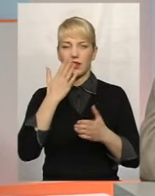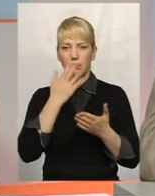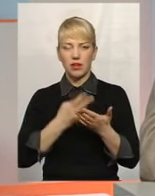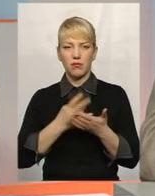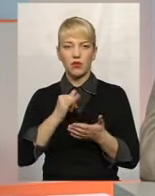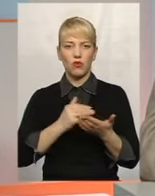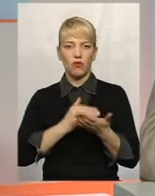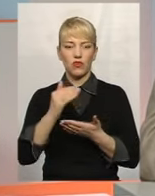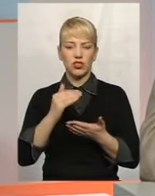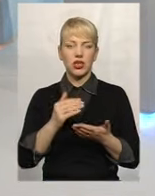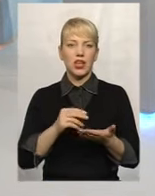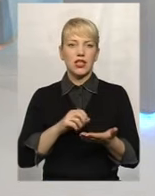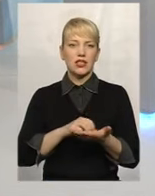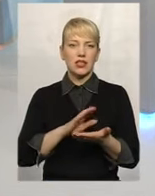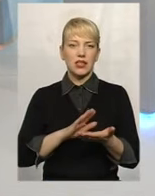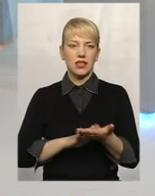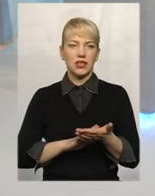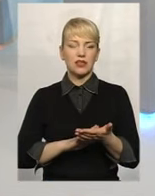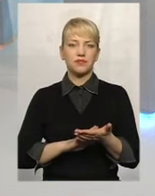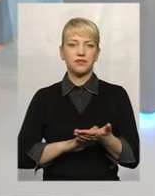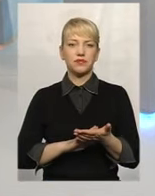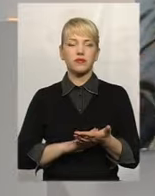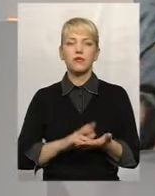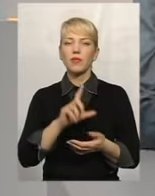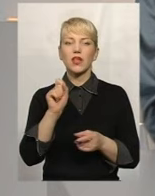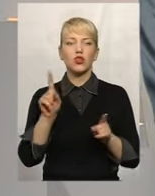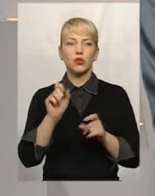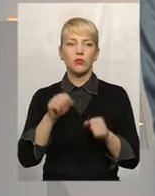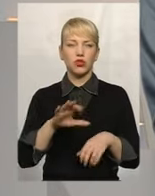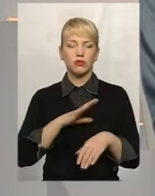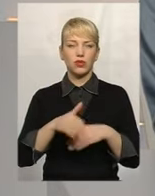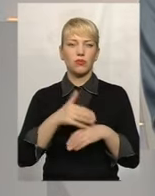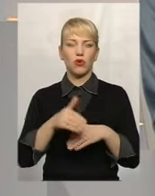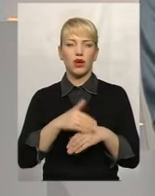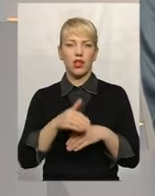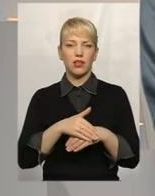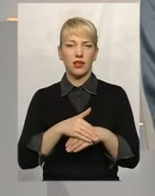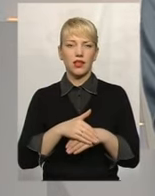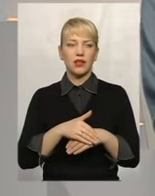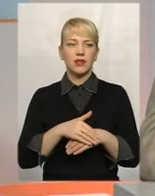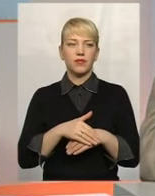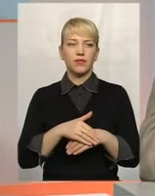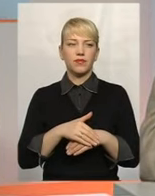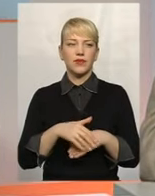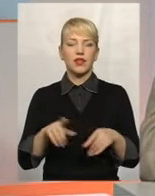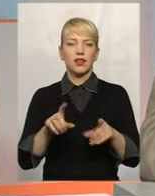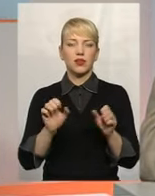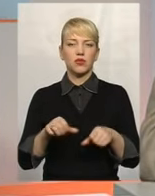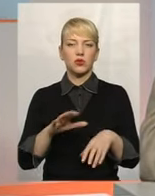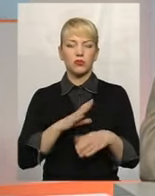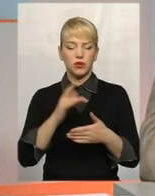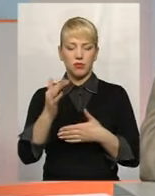у вищевказаних статтях. До прикладу, що це може бути? За що керівник може понести покарання, які, може,